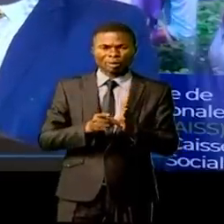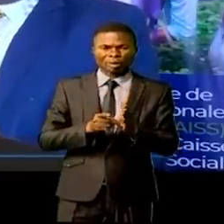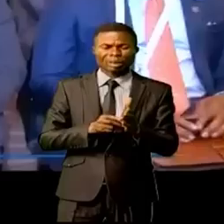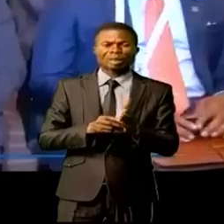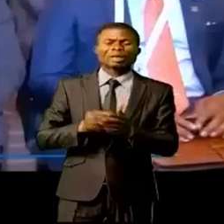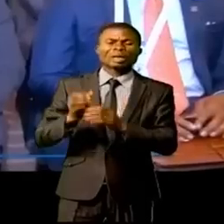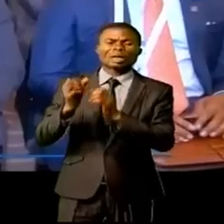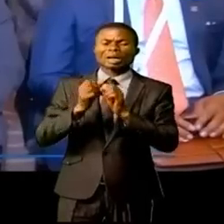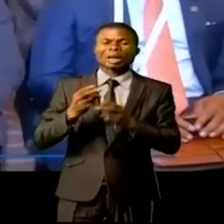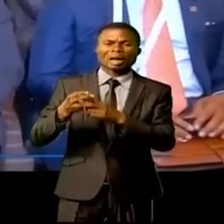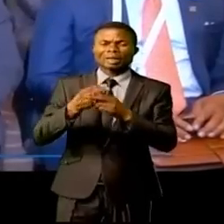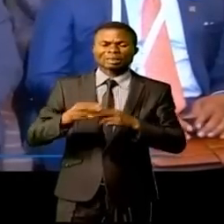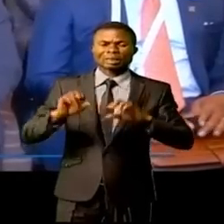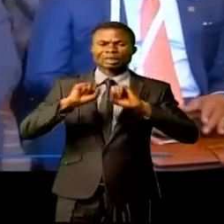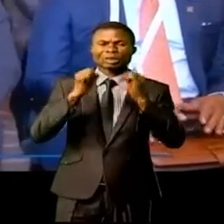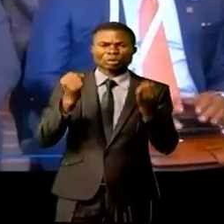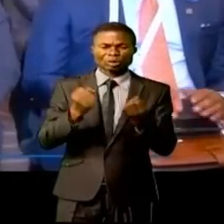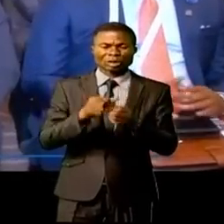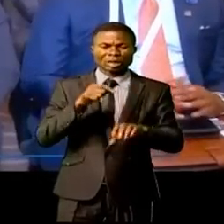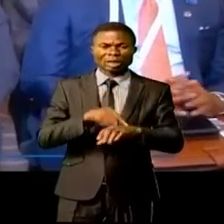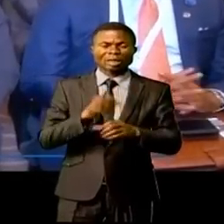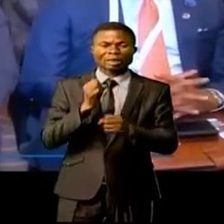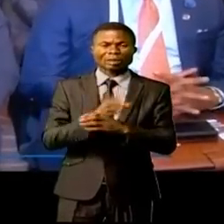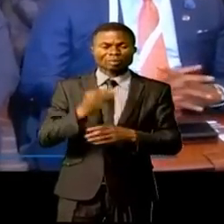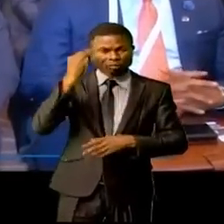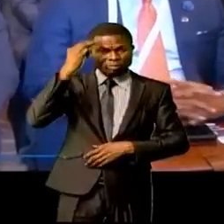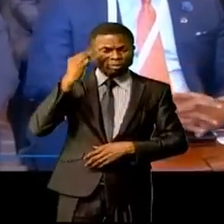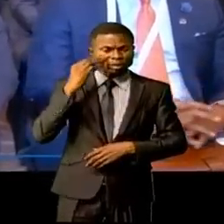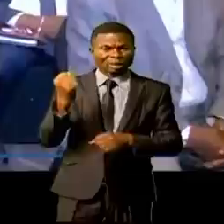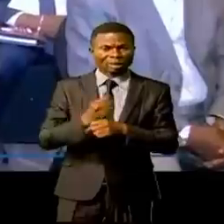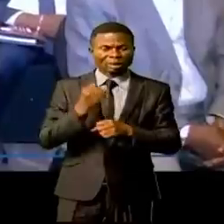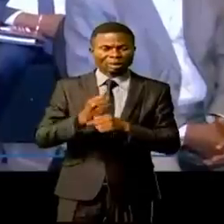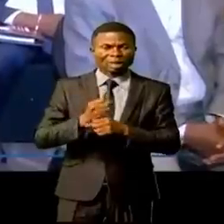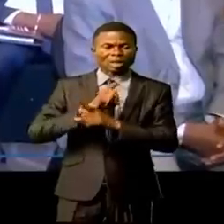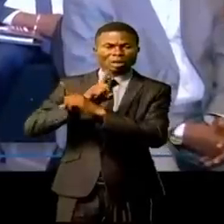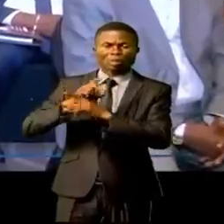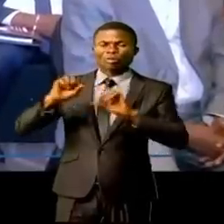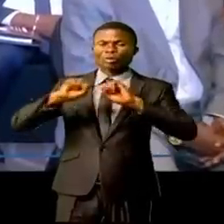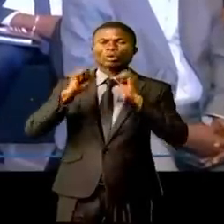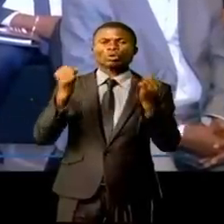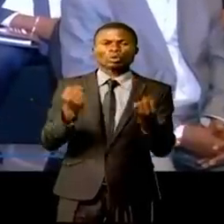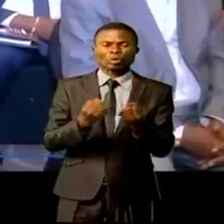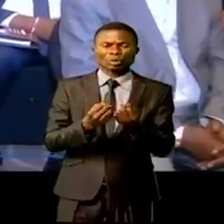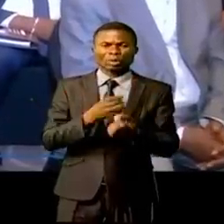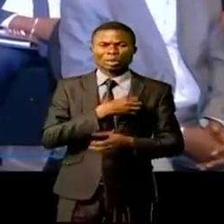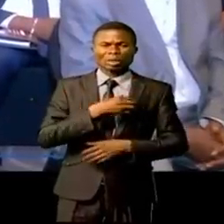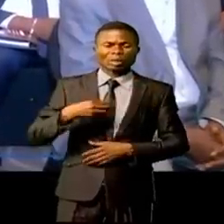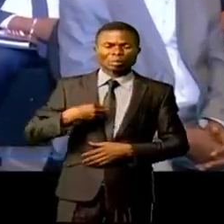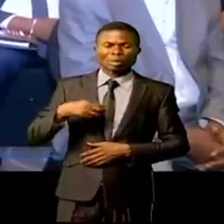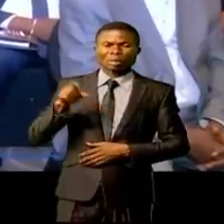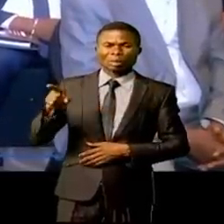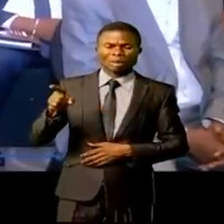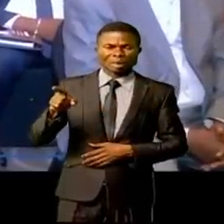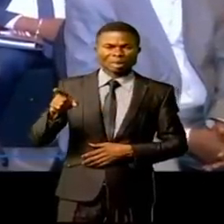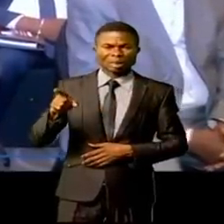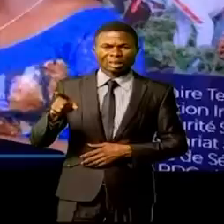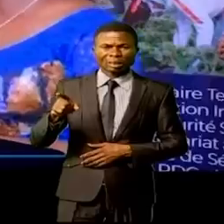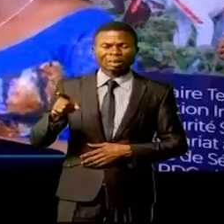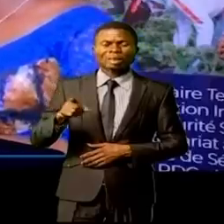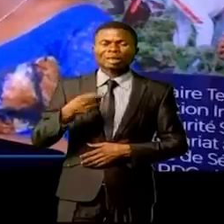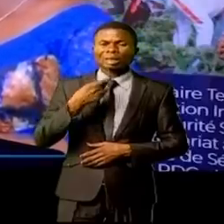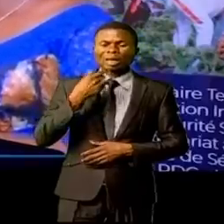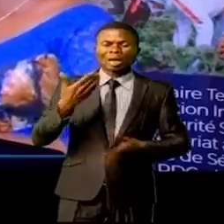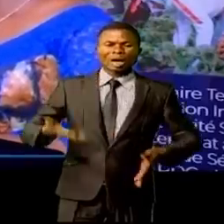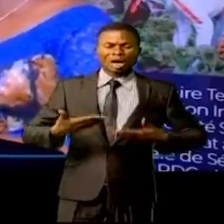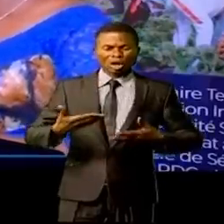sécurité sociale. Moment indiqué pour la ministre de l'Emploi, Travail et Provence Social, Claudine Ndoussin Kembe, de saluer la